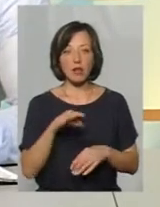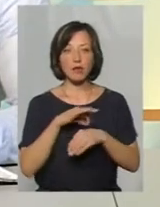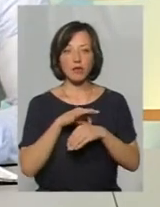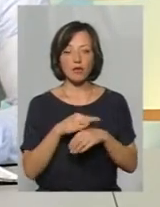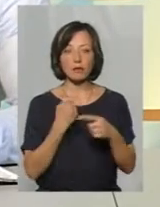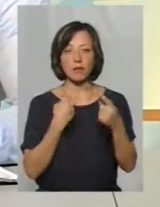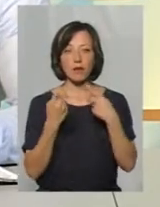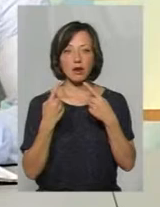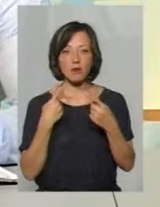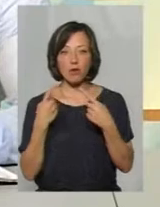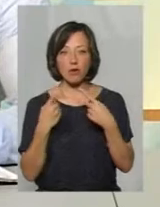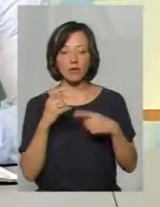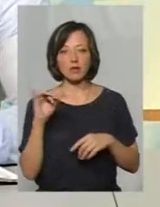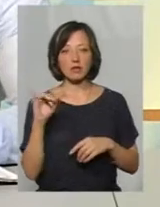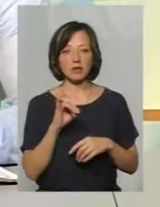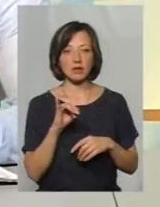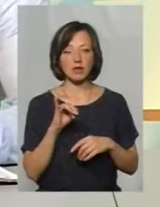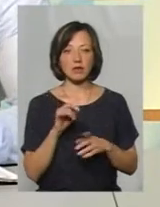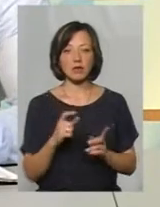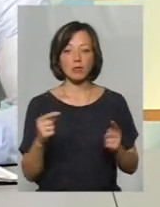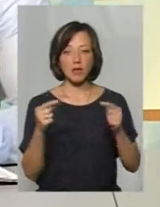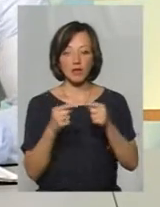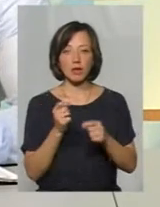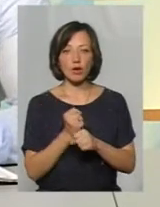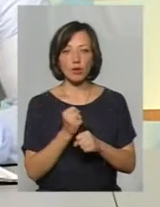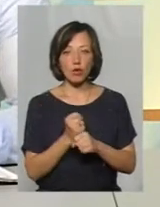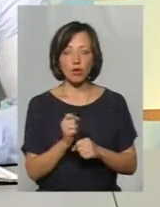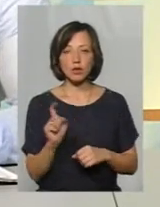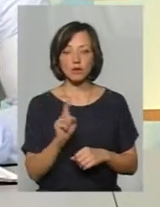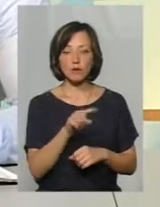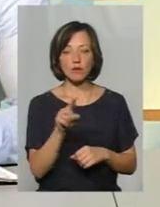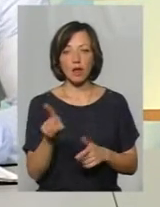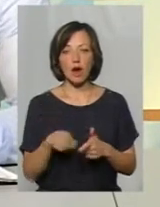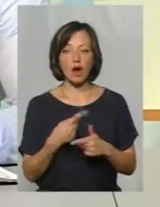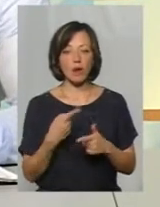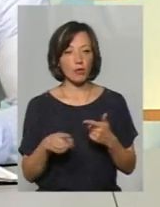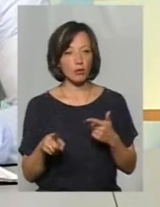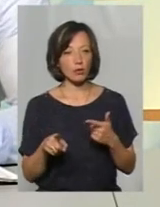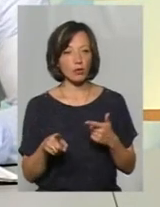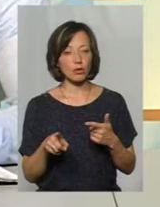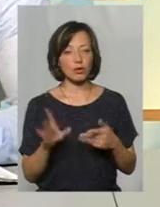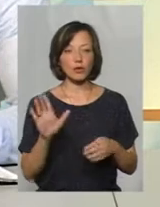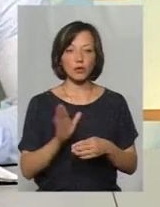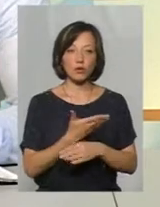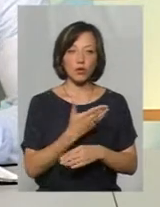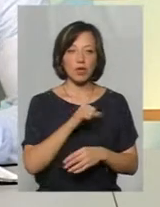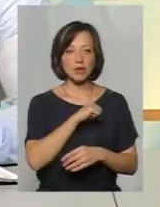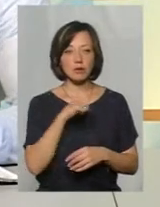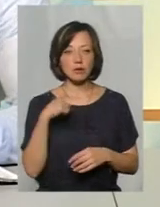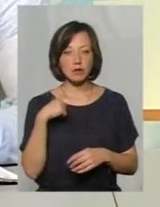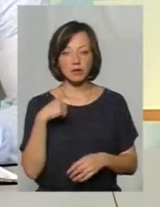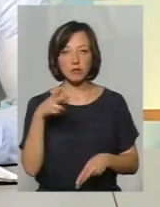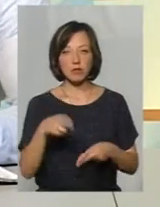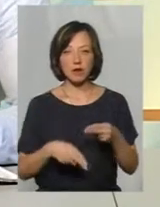перемовини і відповідна робота з тим, щоб вони або демонтували самостійно,